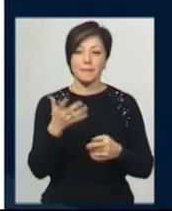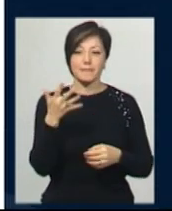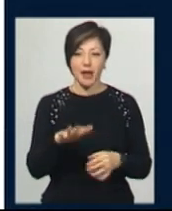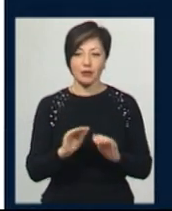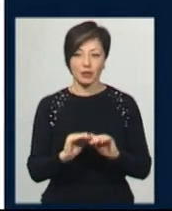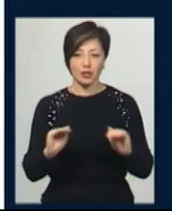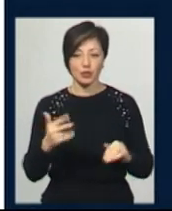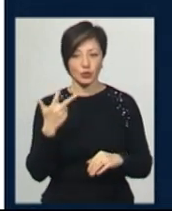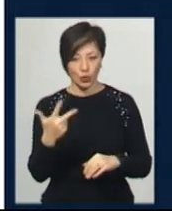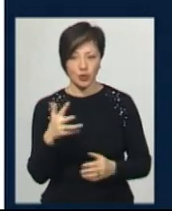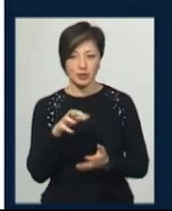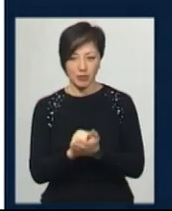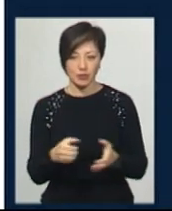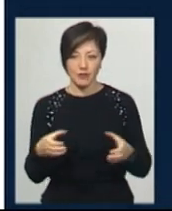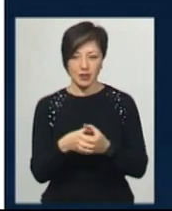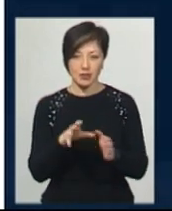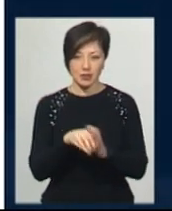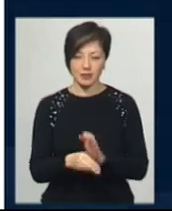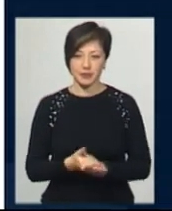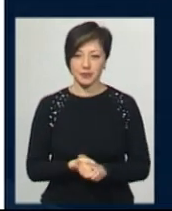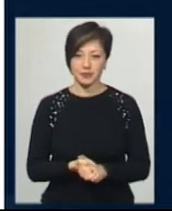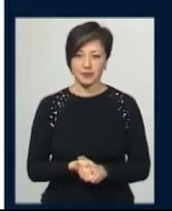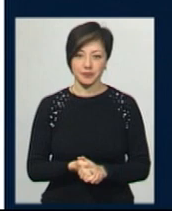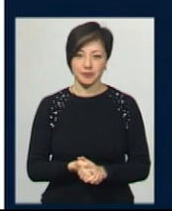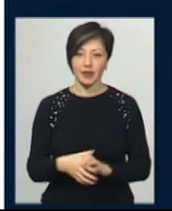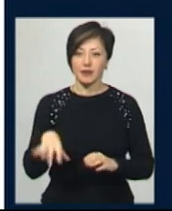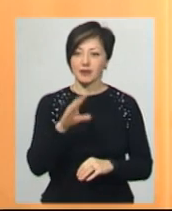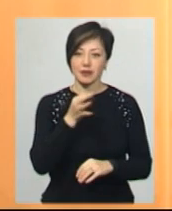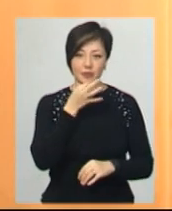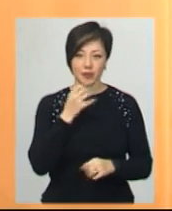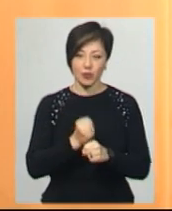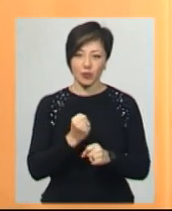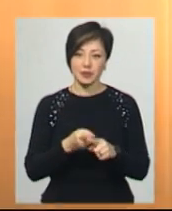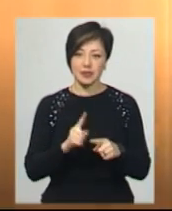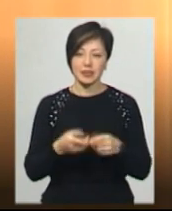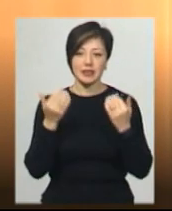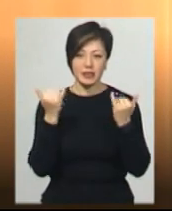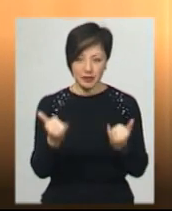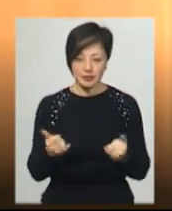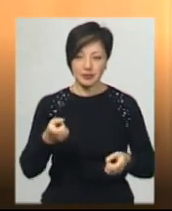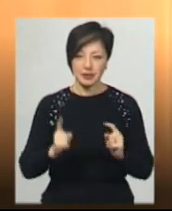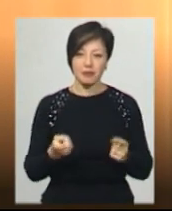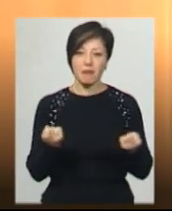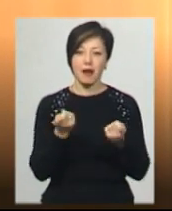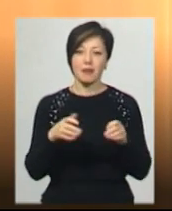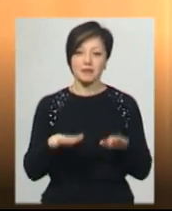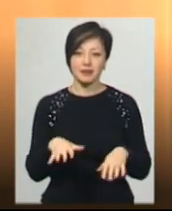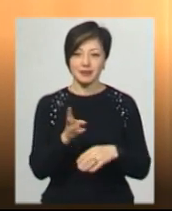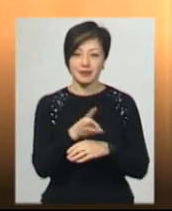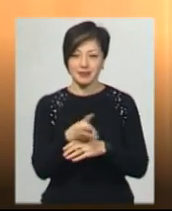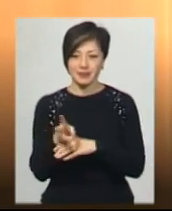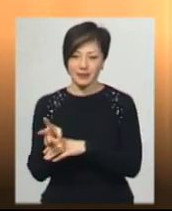'ятеро дітей, троє займаються в ансамблі. Всі дуже залюбки це роблять, їм дійсно мало місця засняти